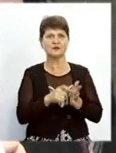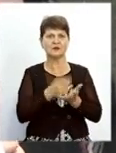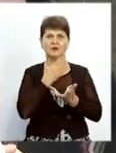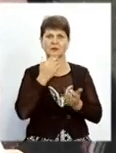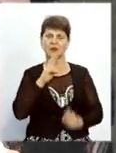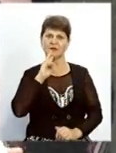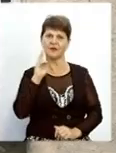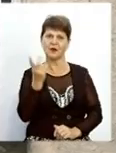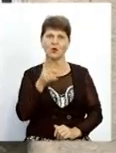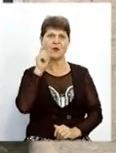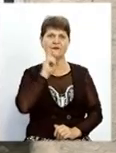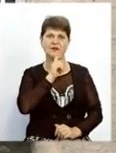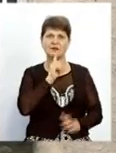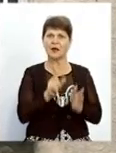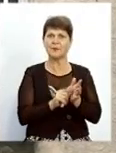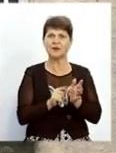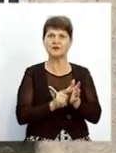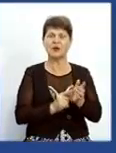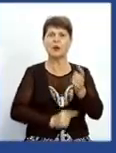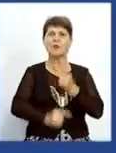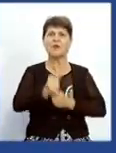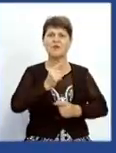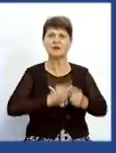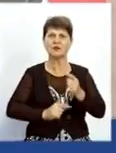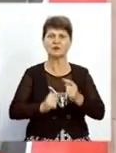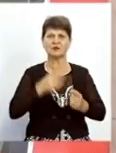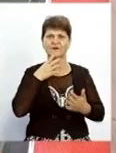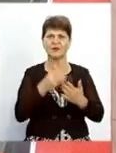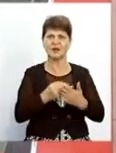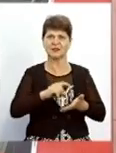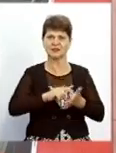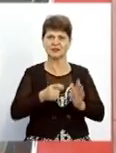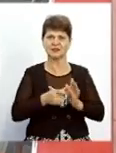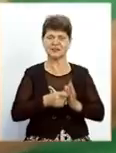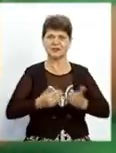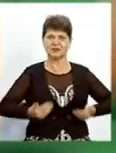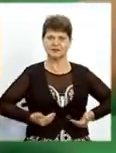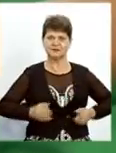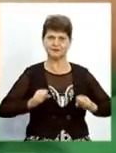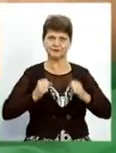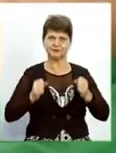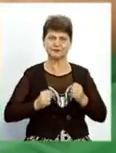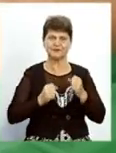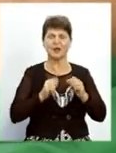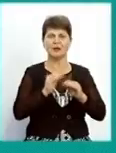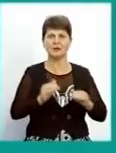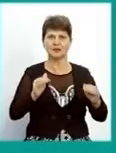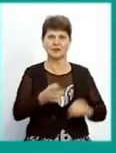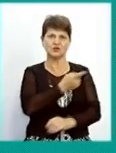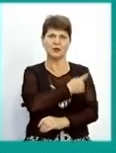Два роки вінницька пенсіонерка намагається повернути власне житло. Дитяча обласна лікарня запровадила платні послуги.